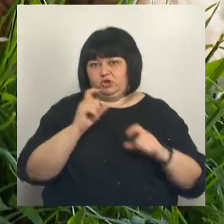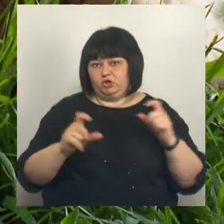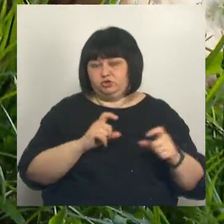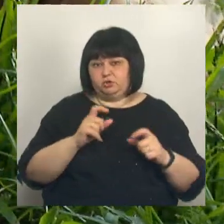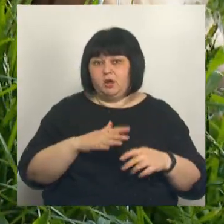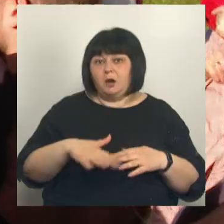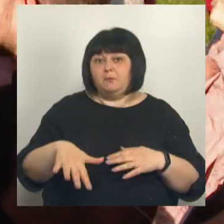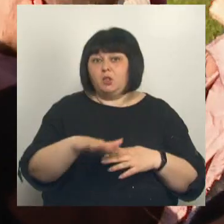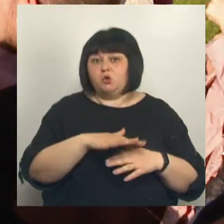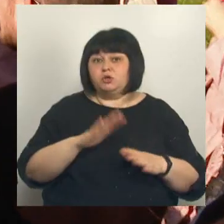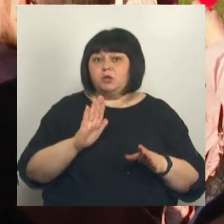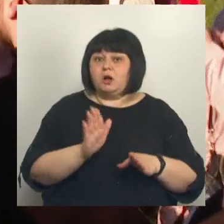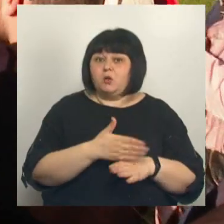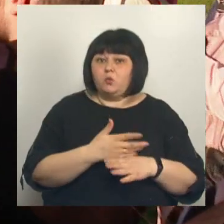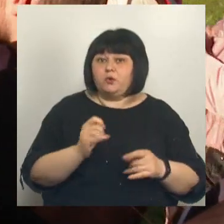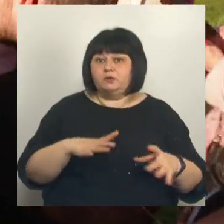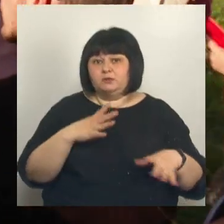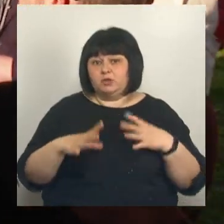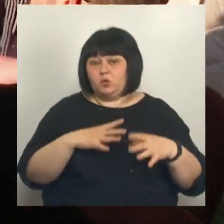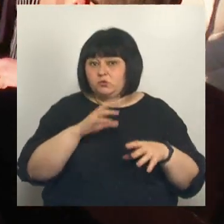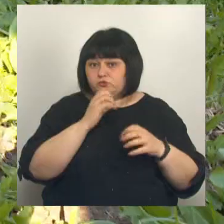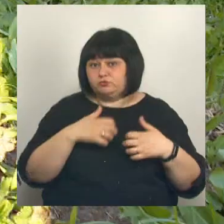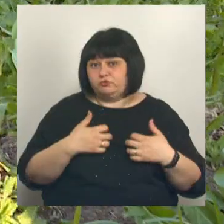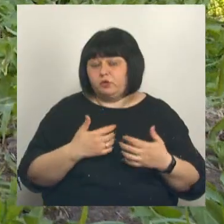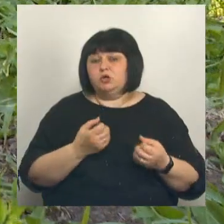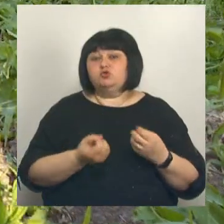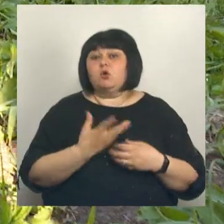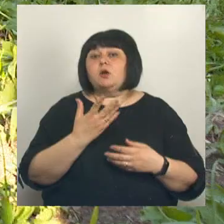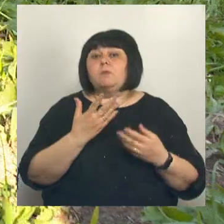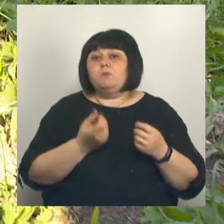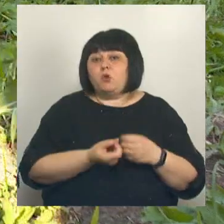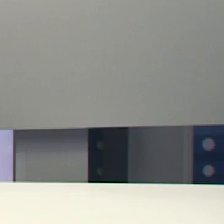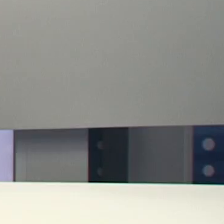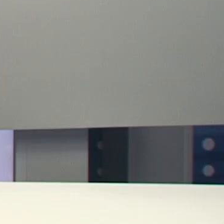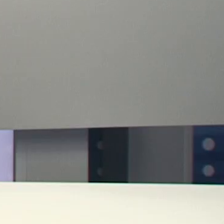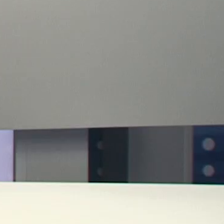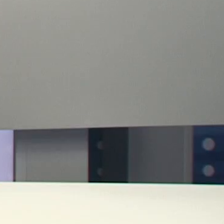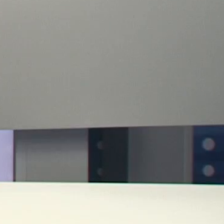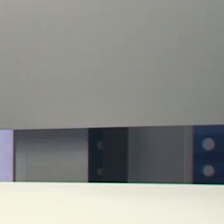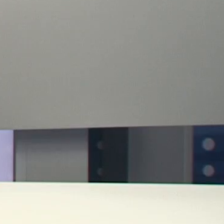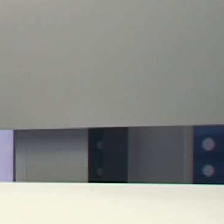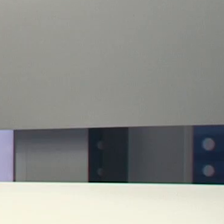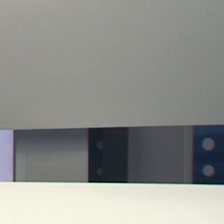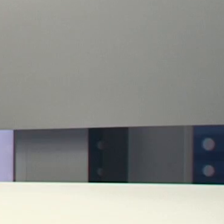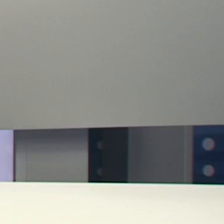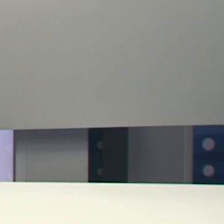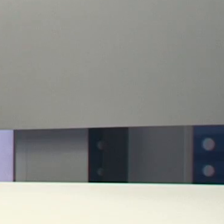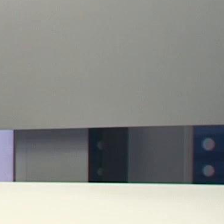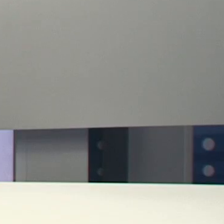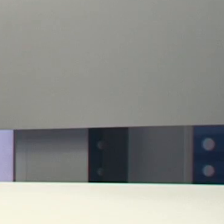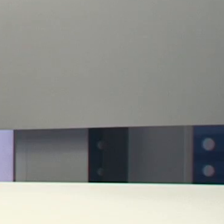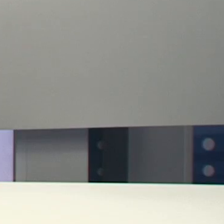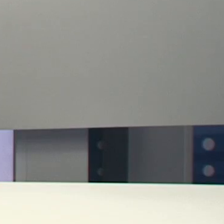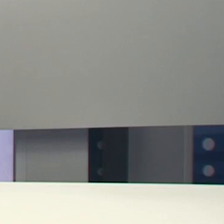Площадка для выгула и дрессировки четвероногих. Сколько таких мест появится в каждом муниципалитете? Это лишь некоторые темы выпуска.